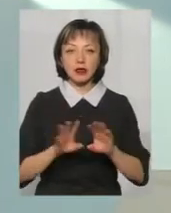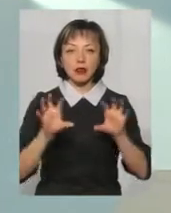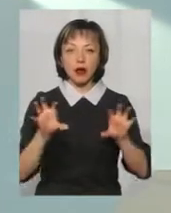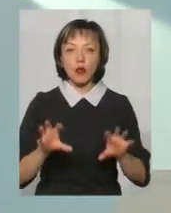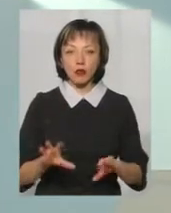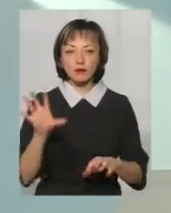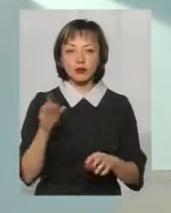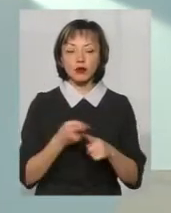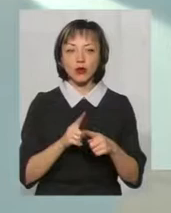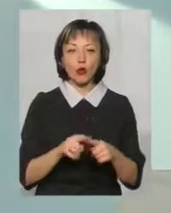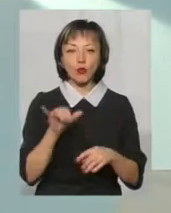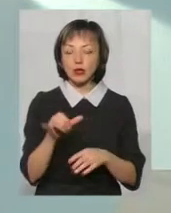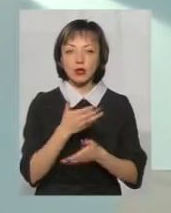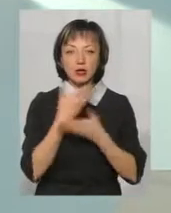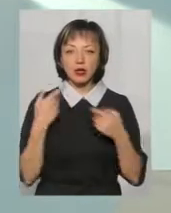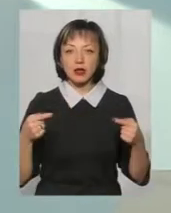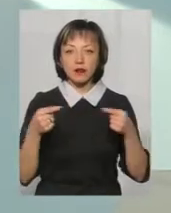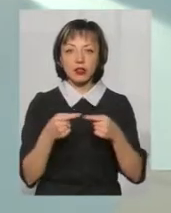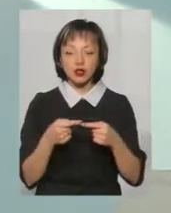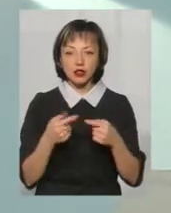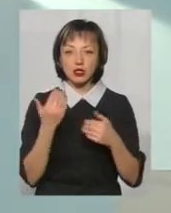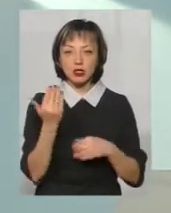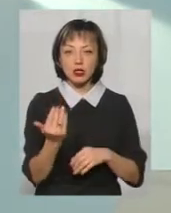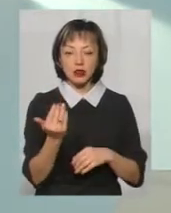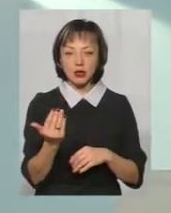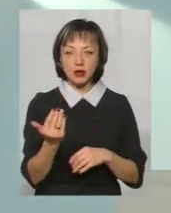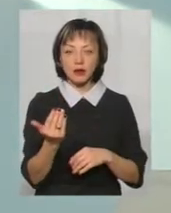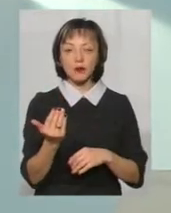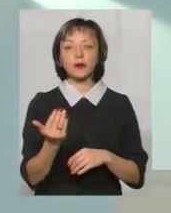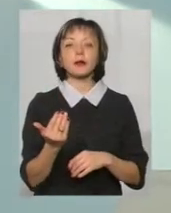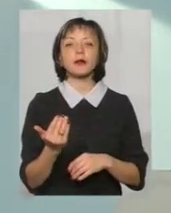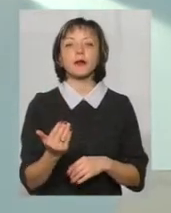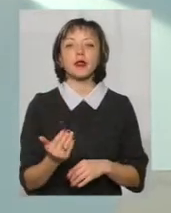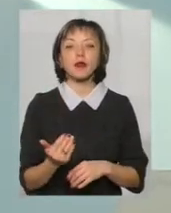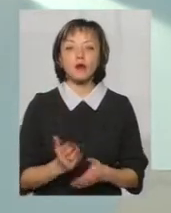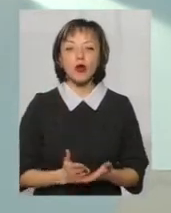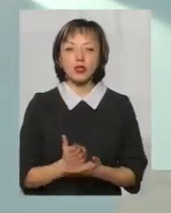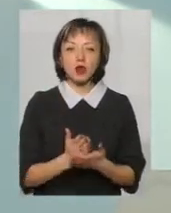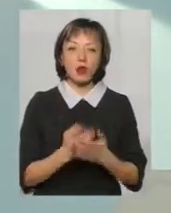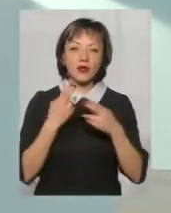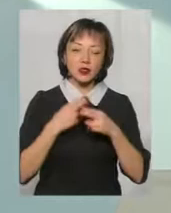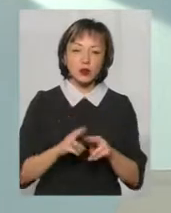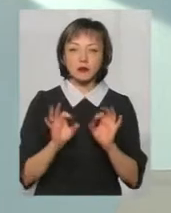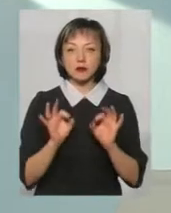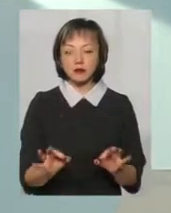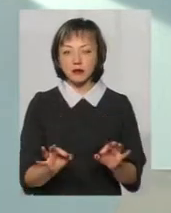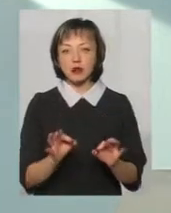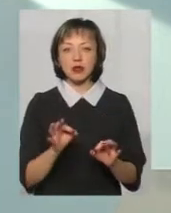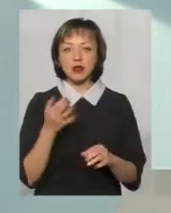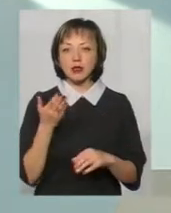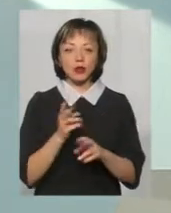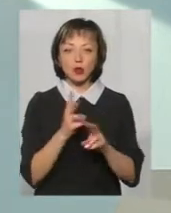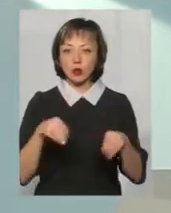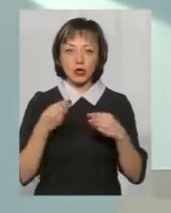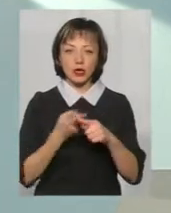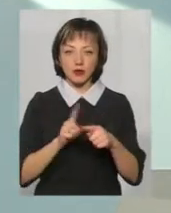З того всього в них не визначені їхні посадові інструкції, що стосується. Їм ніхто